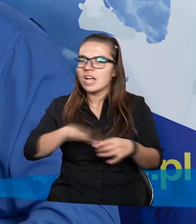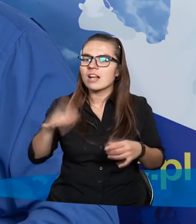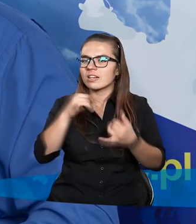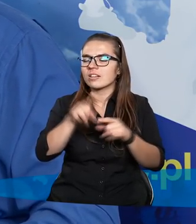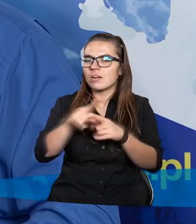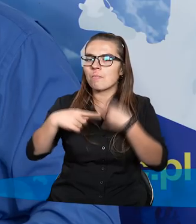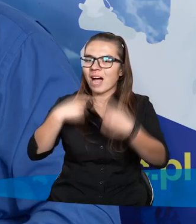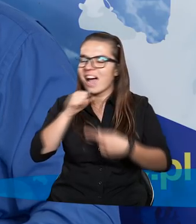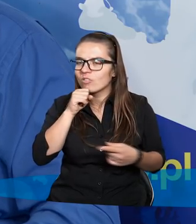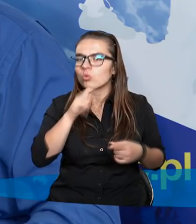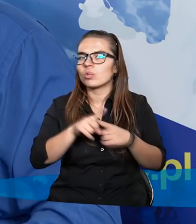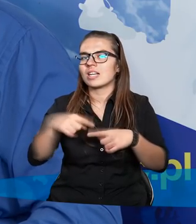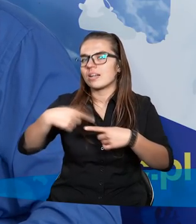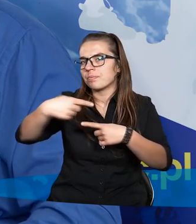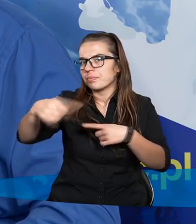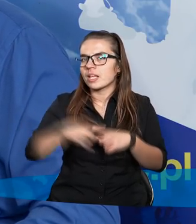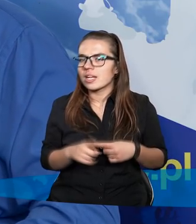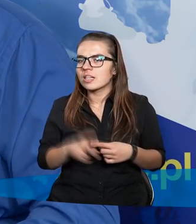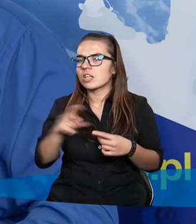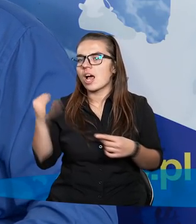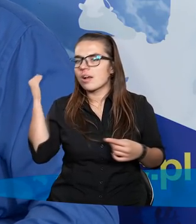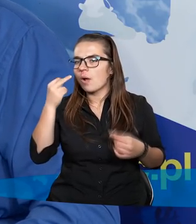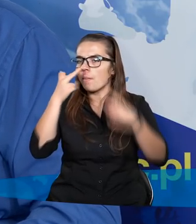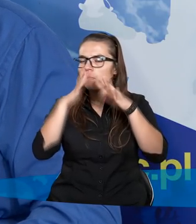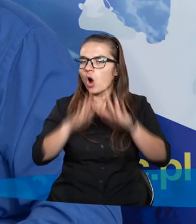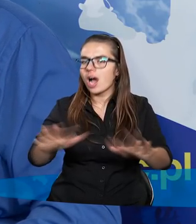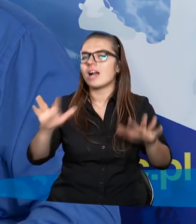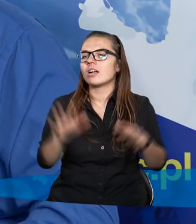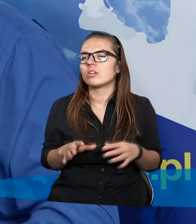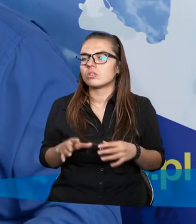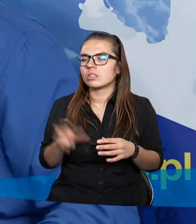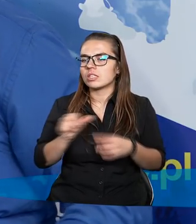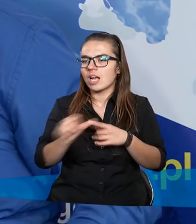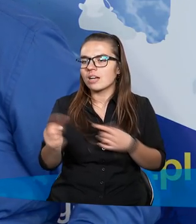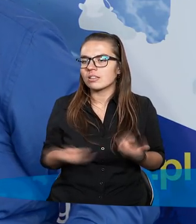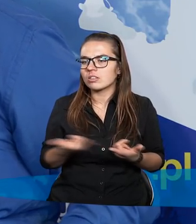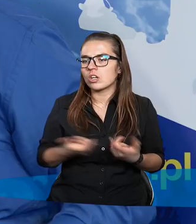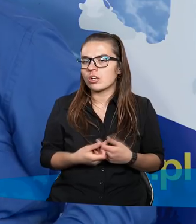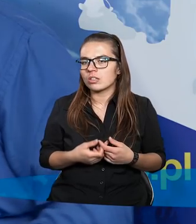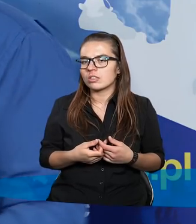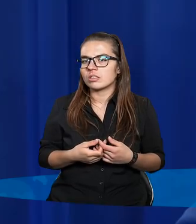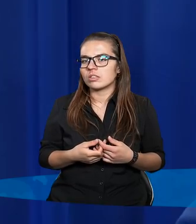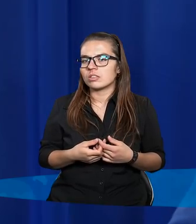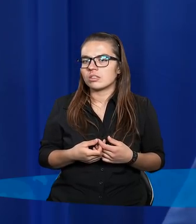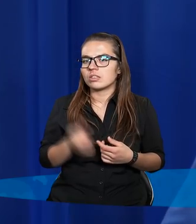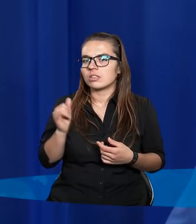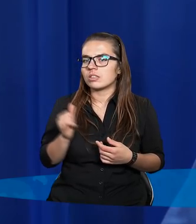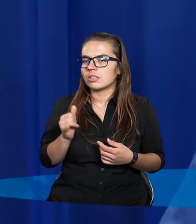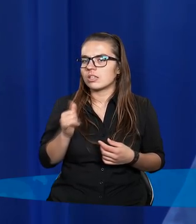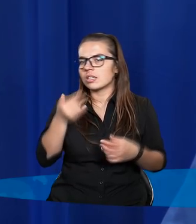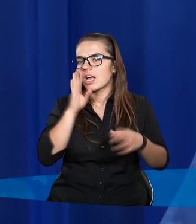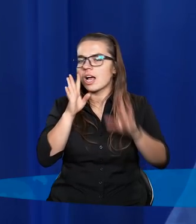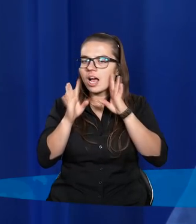i prawnuki. I dzisiaj nauka faktycznie pokazuje, że tak jest. To jest naturalna konsekwencja. I